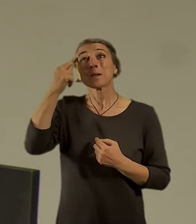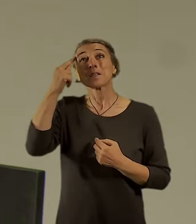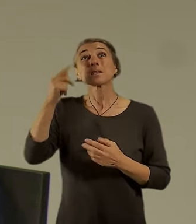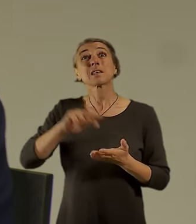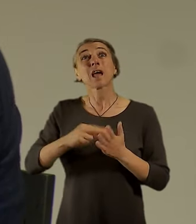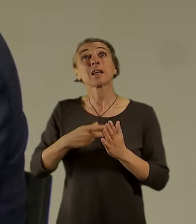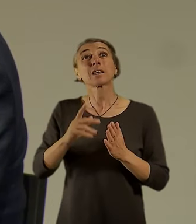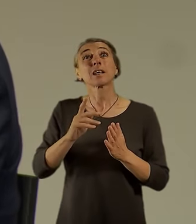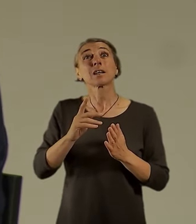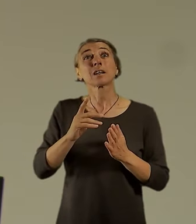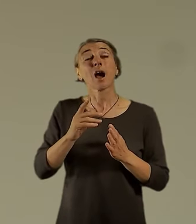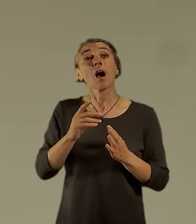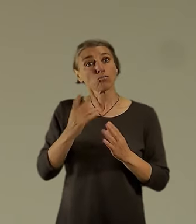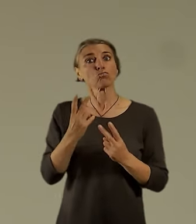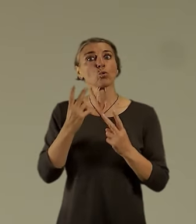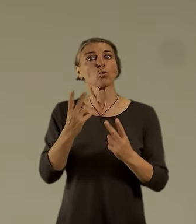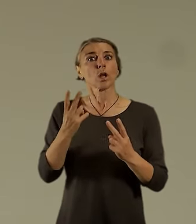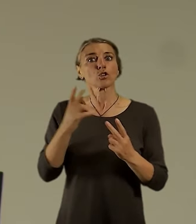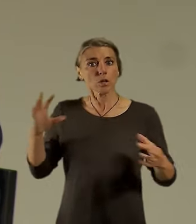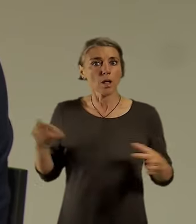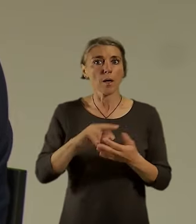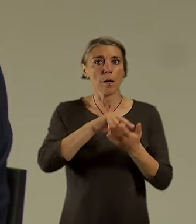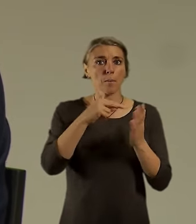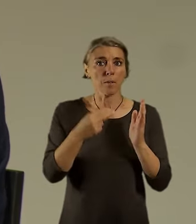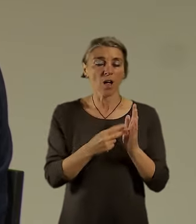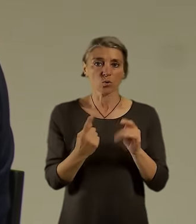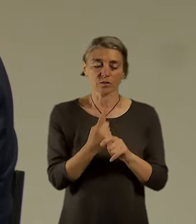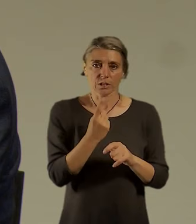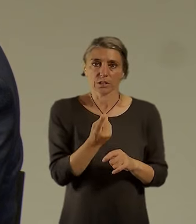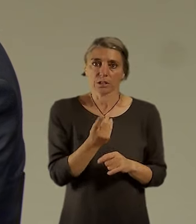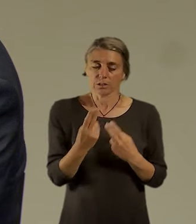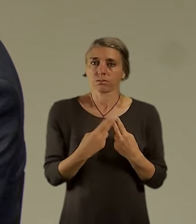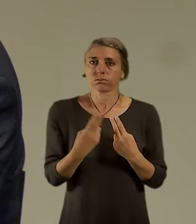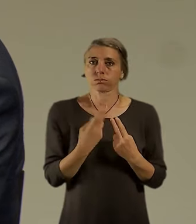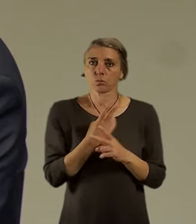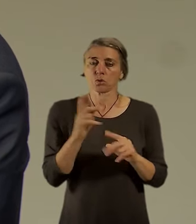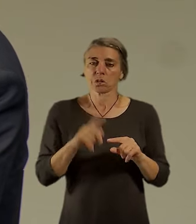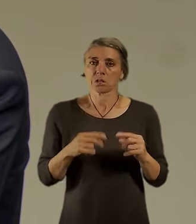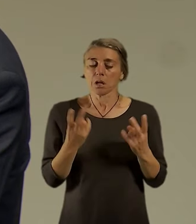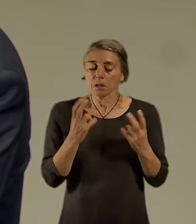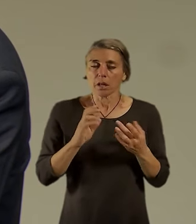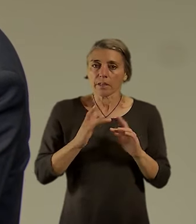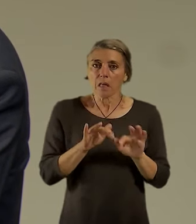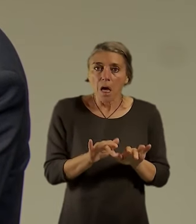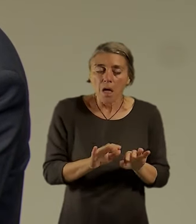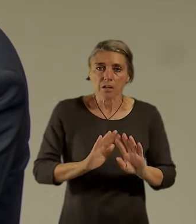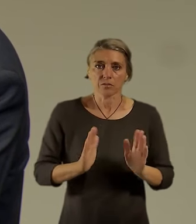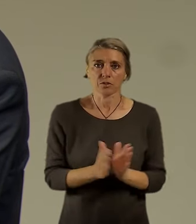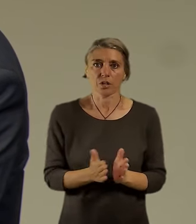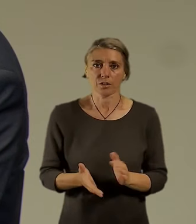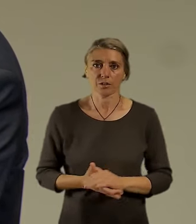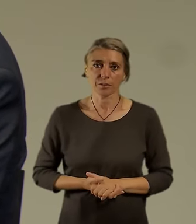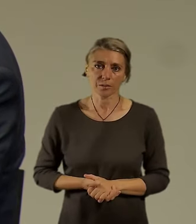A jsem taky jako zvědavý, je to něco, co mám nachystaný tady na debatu jako s kolegama, že se v některých